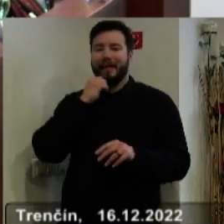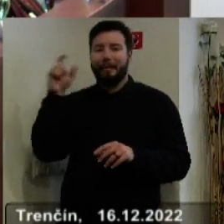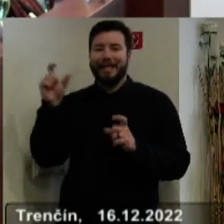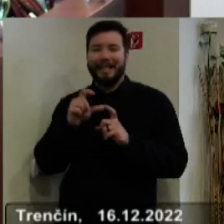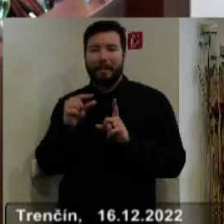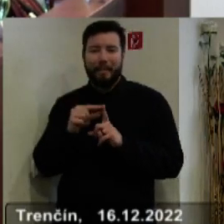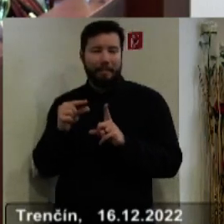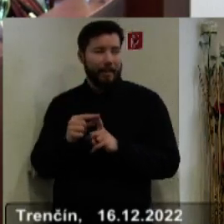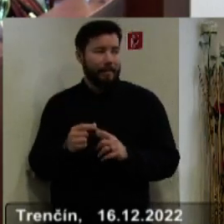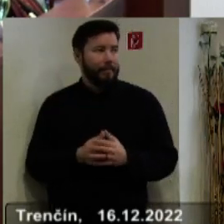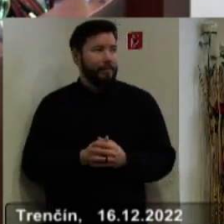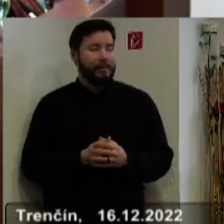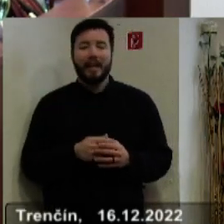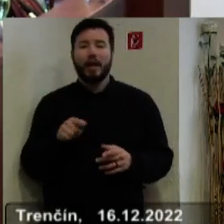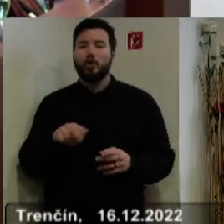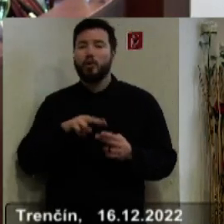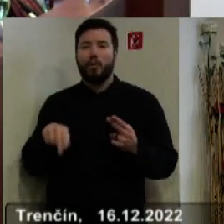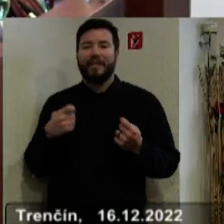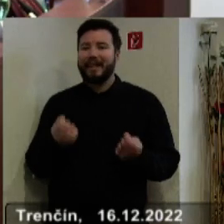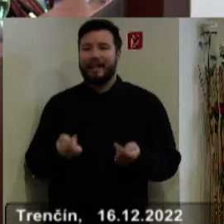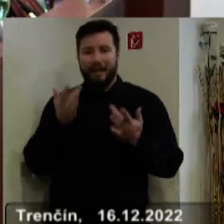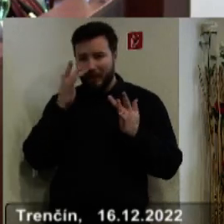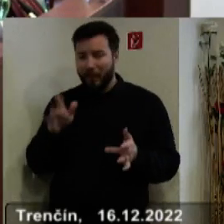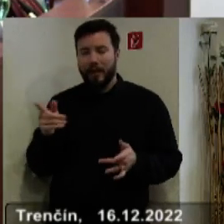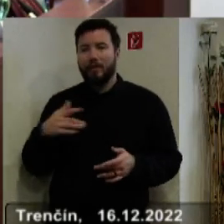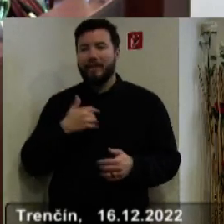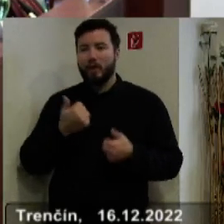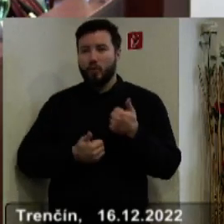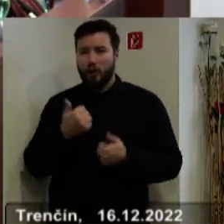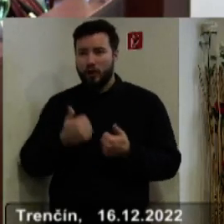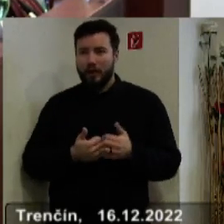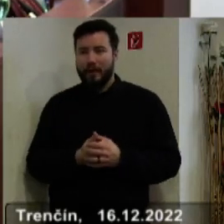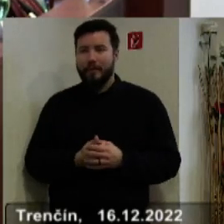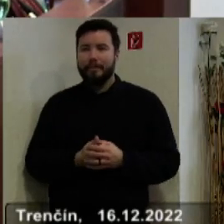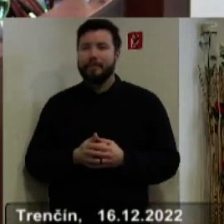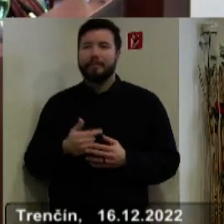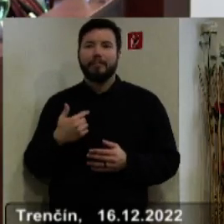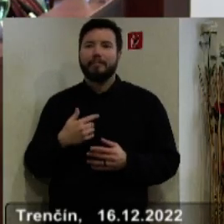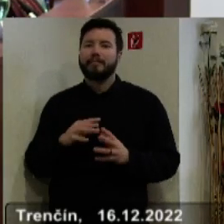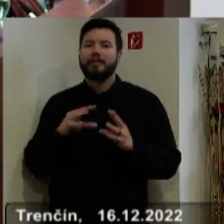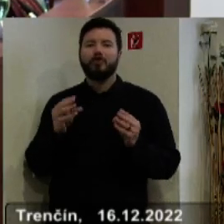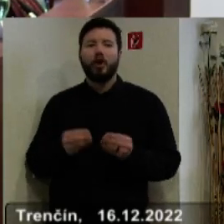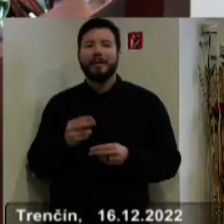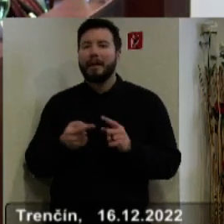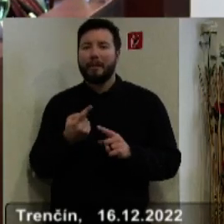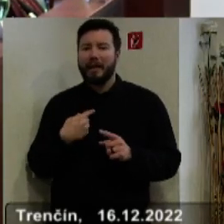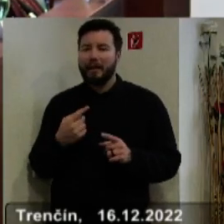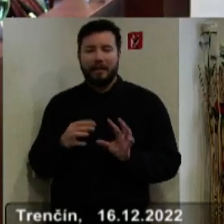nemôžem nám to zmluv vypovedať. Dobre, to bolo vysúťažené, neodvolali sme sa na žiadne všeobecné podmienky, takže